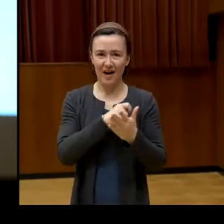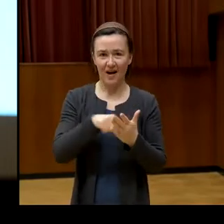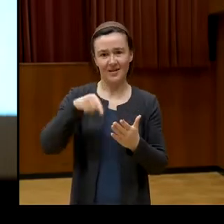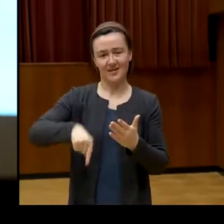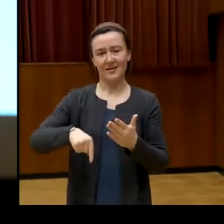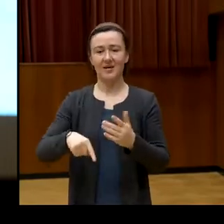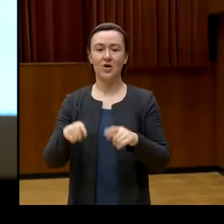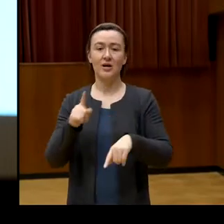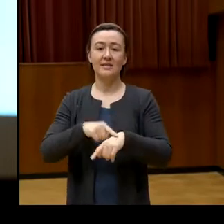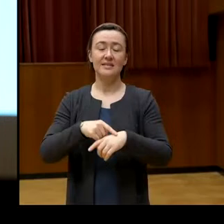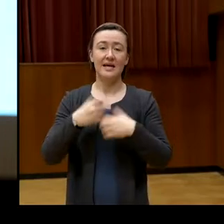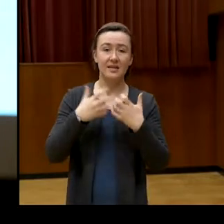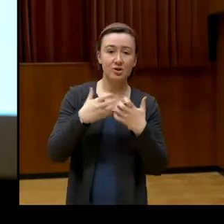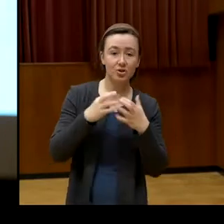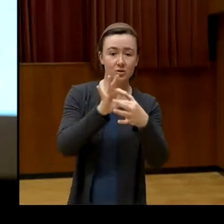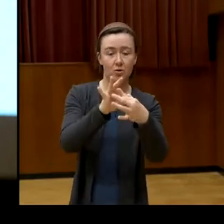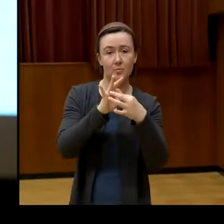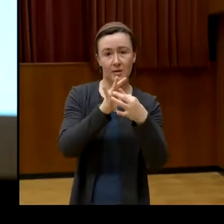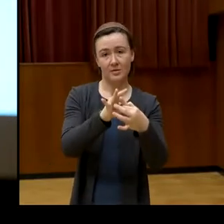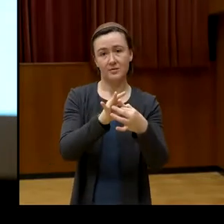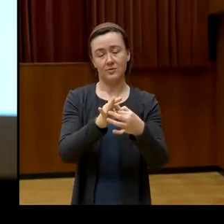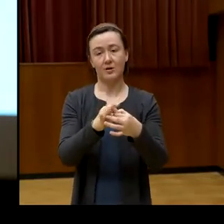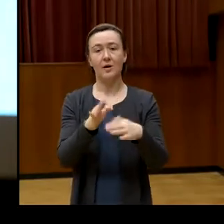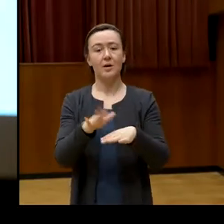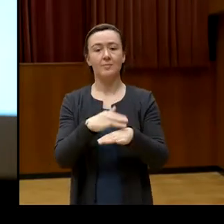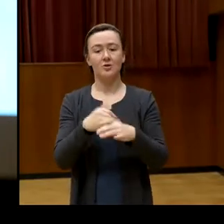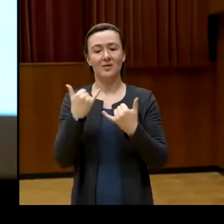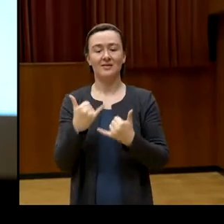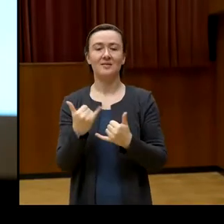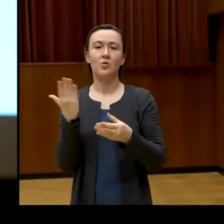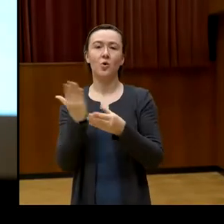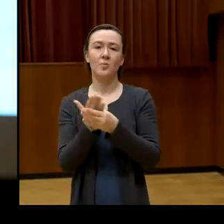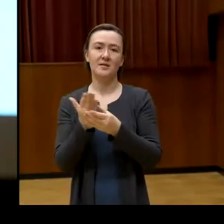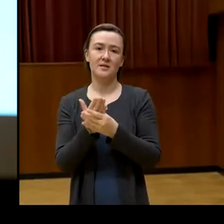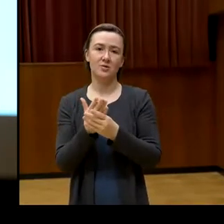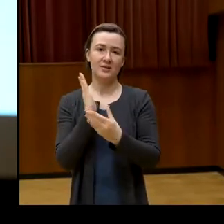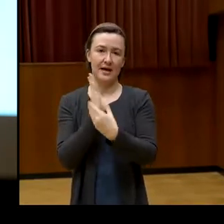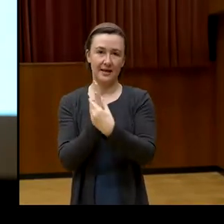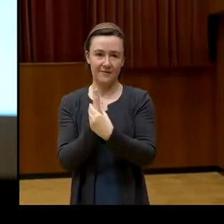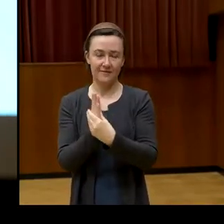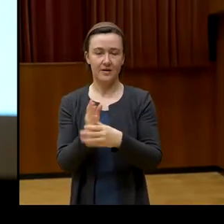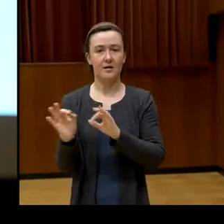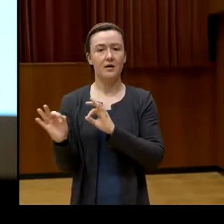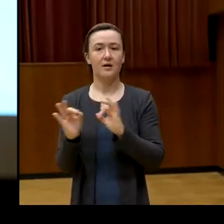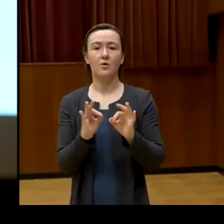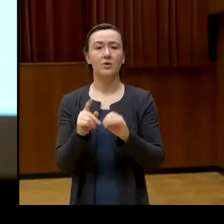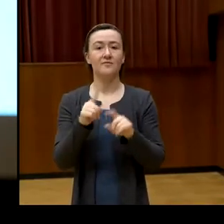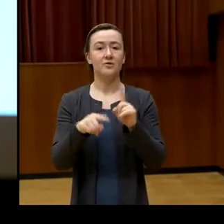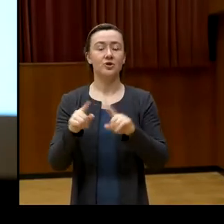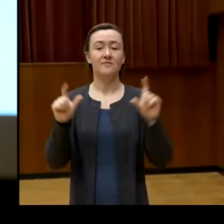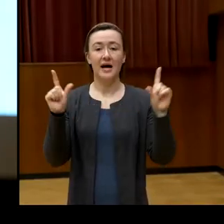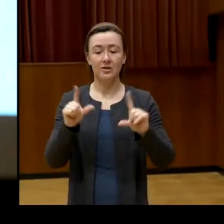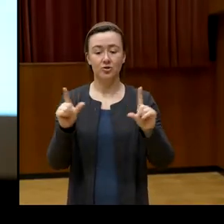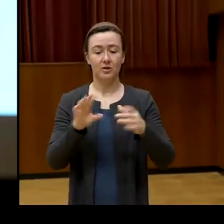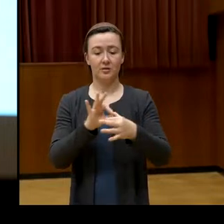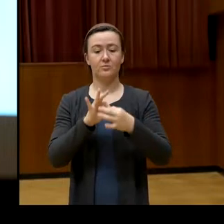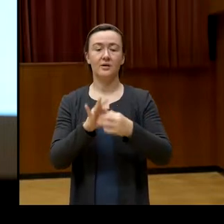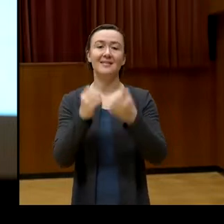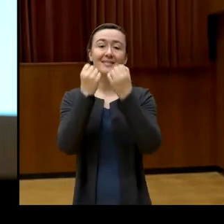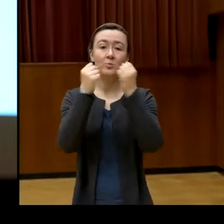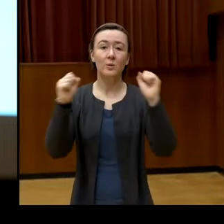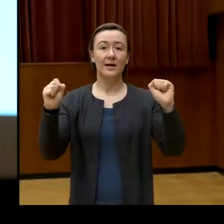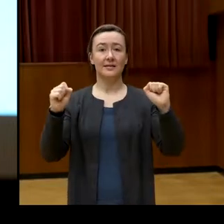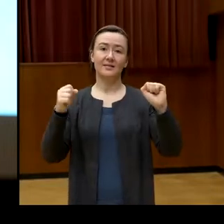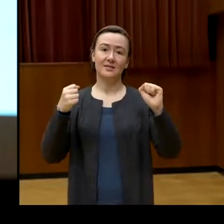Kooperationen, aktuell etwa mit dem Dokumentationsarchiv, die 200 Veranstaltungen rund um den Jahresschwerpunkt Demokratie an den